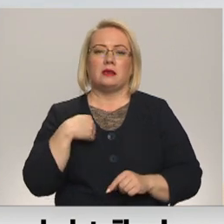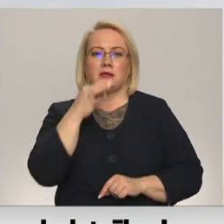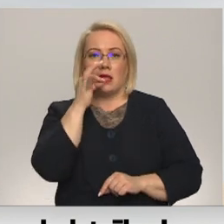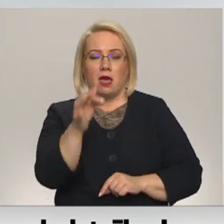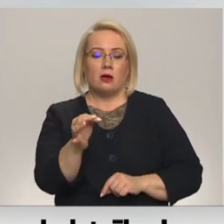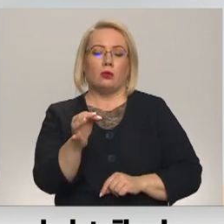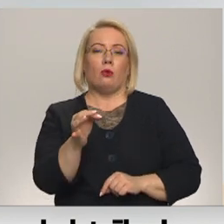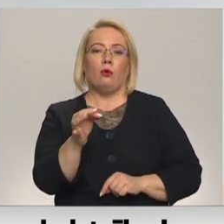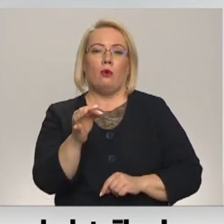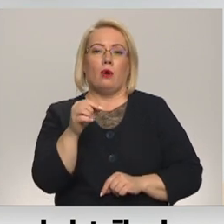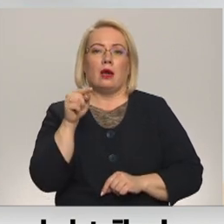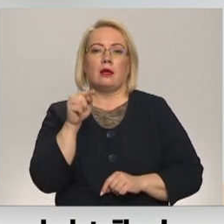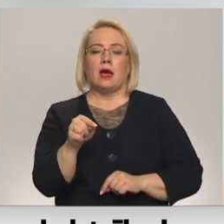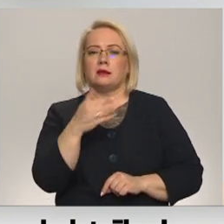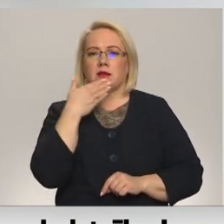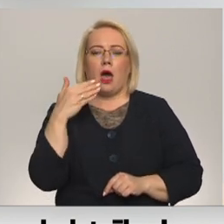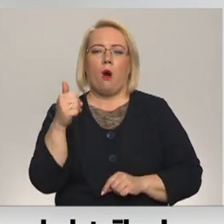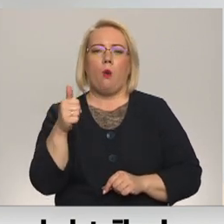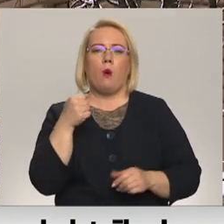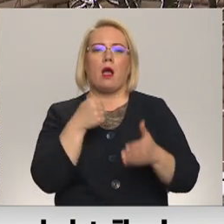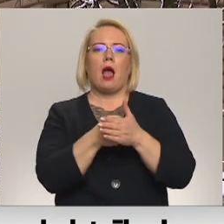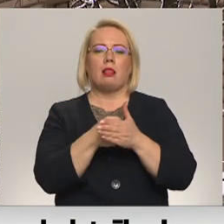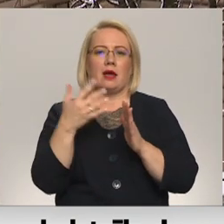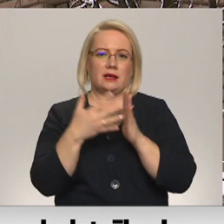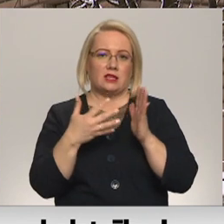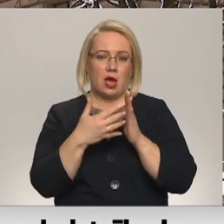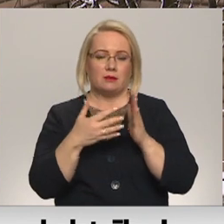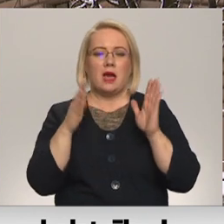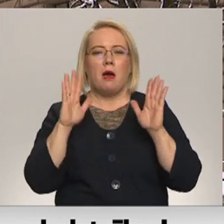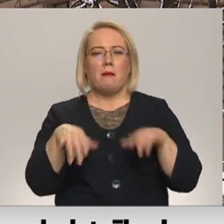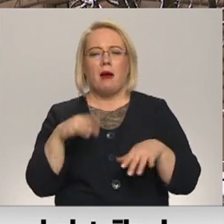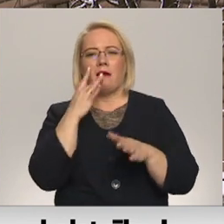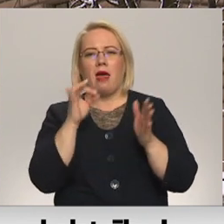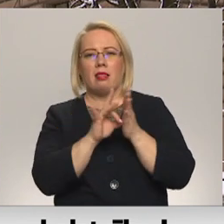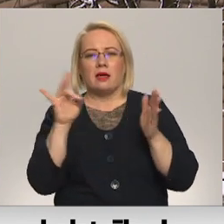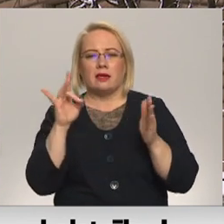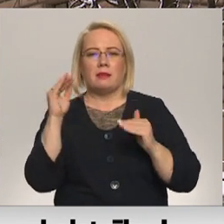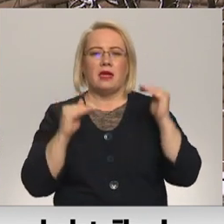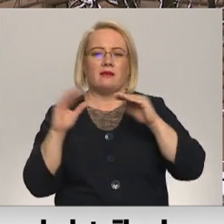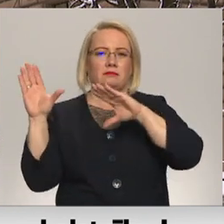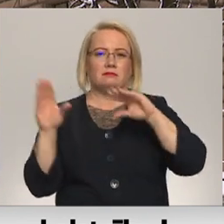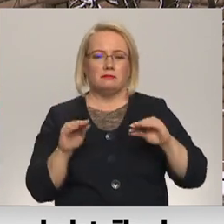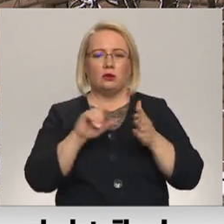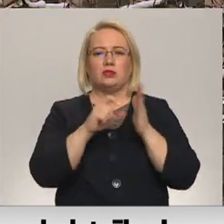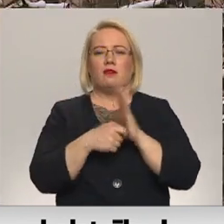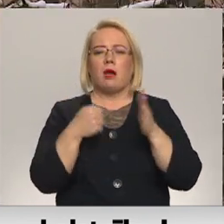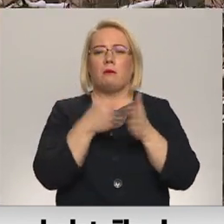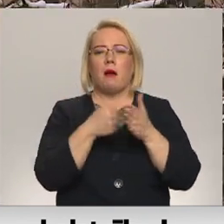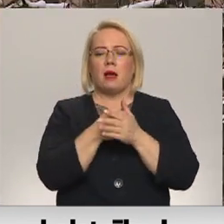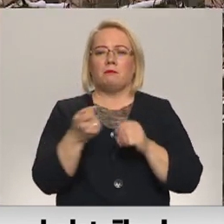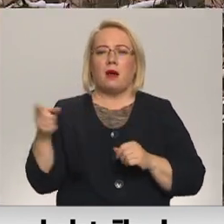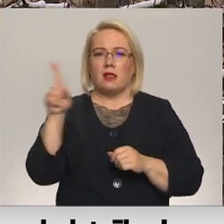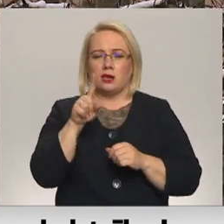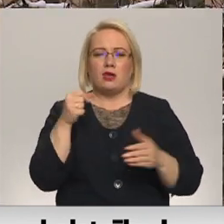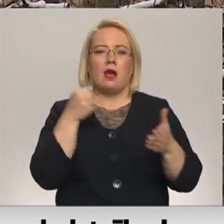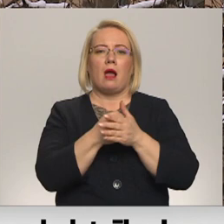šis nav galva risinājums. Par sadalas tarifas samazināšanu un mājokļu pabalsta palielināšanu un kala lēmumi